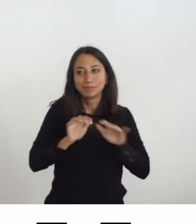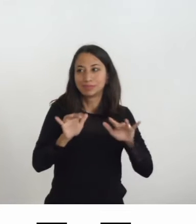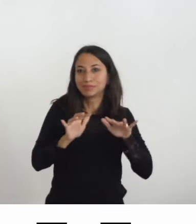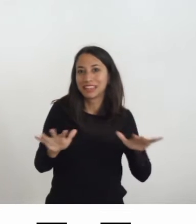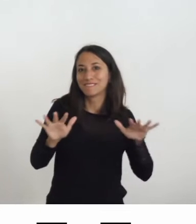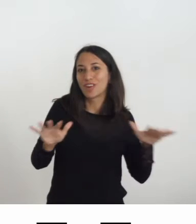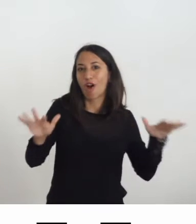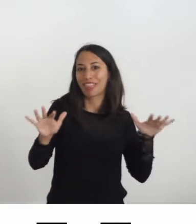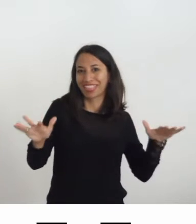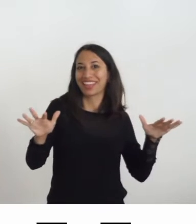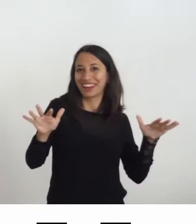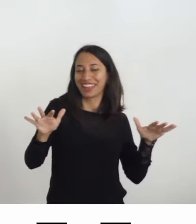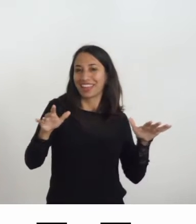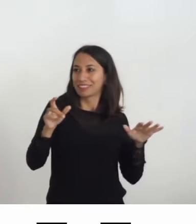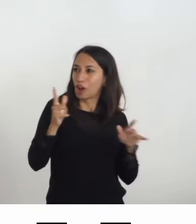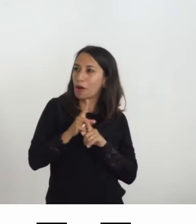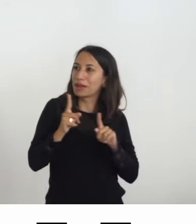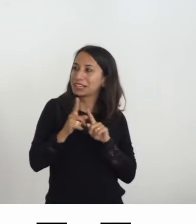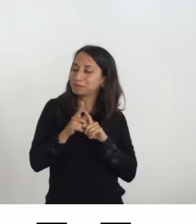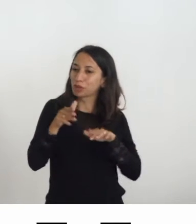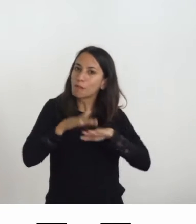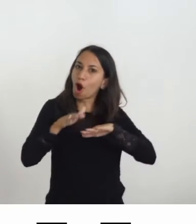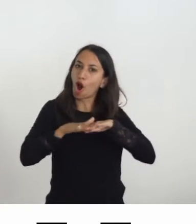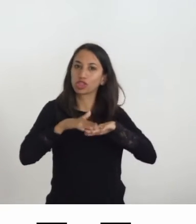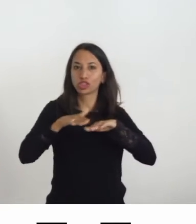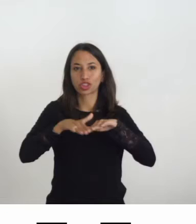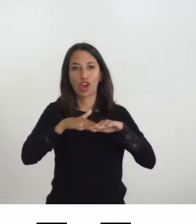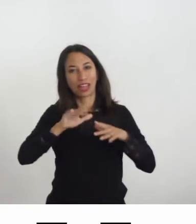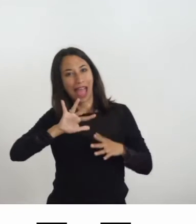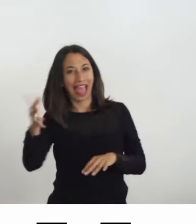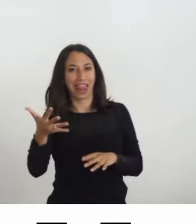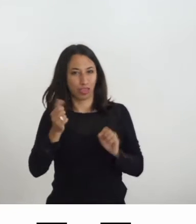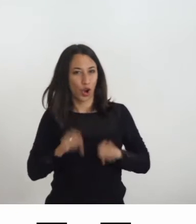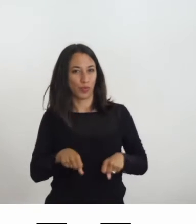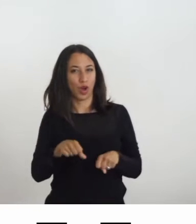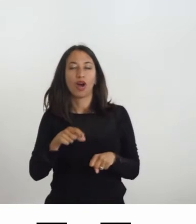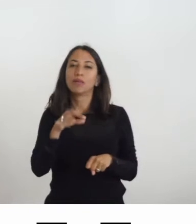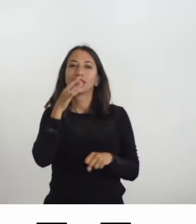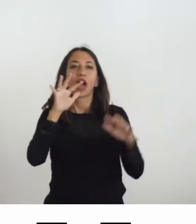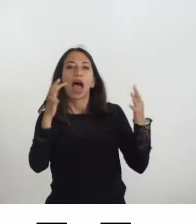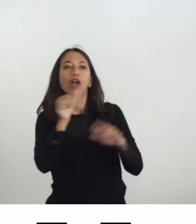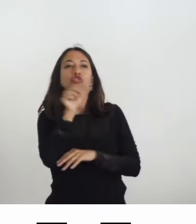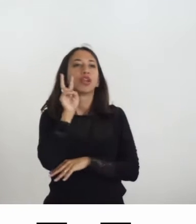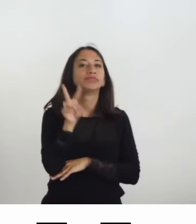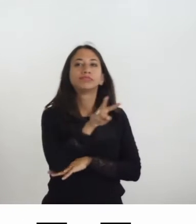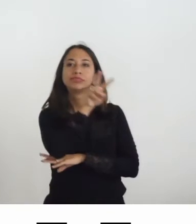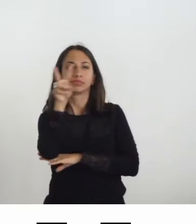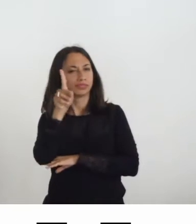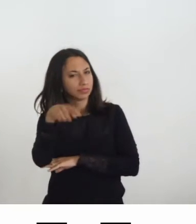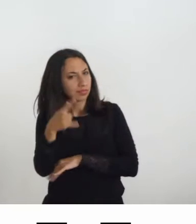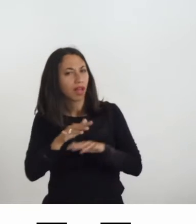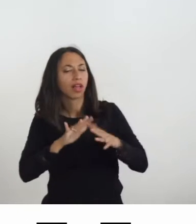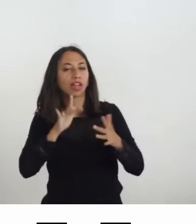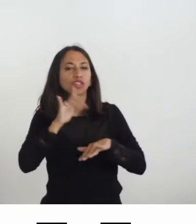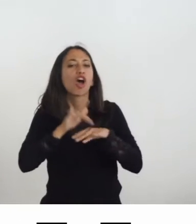quale appunto la fruizione dell'opera d'arte non sia da considerare come